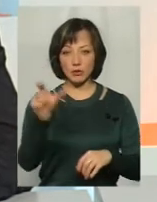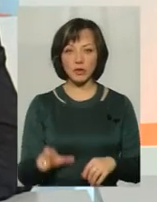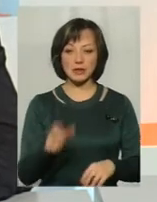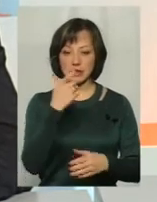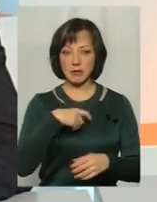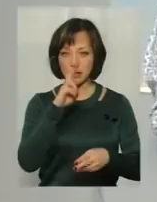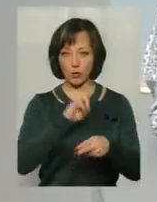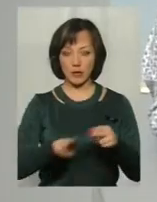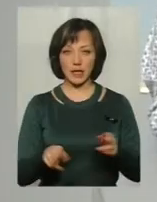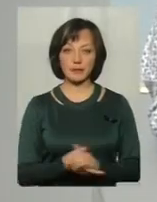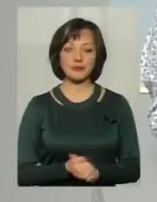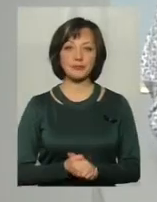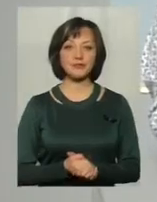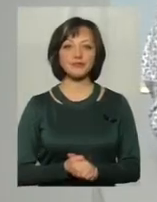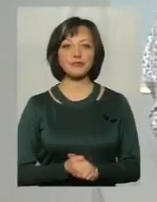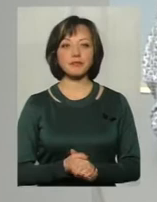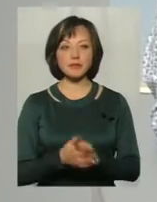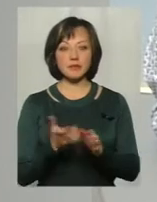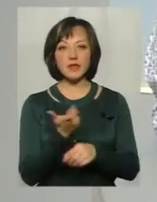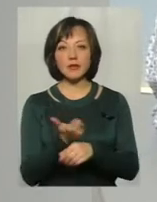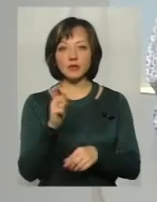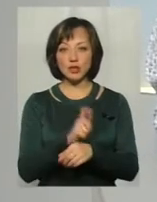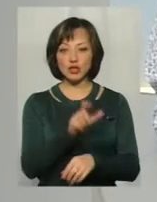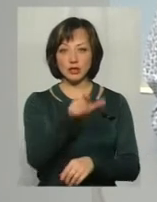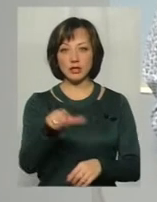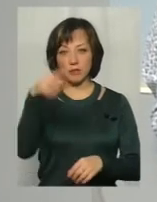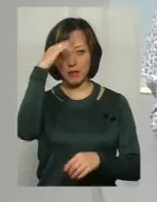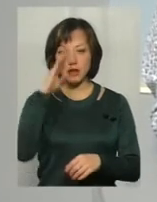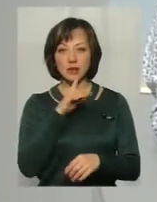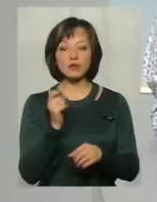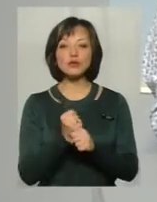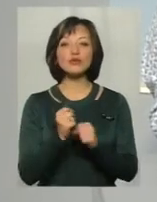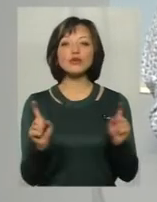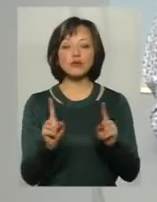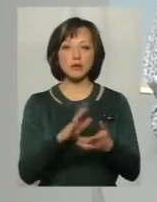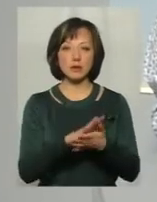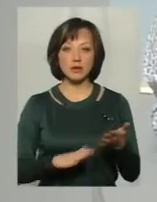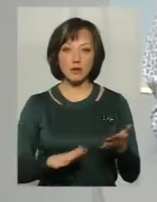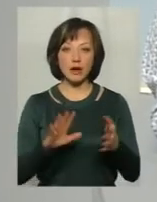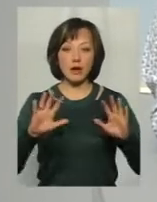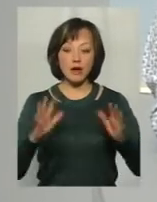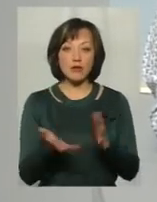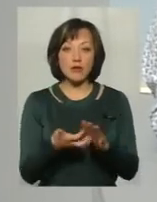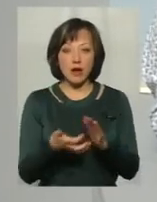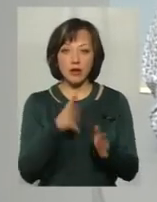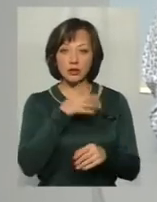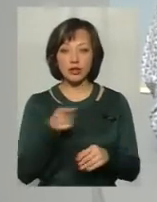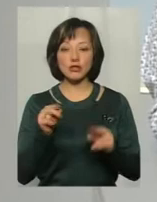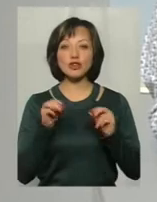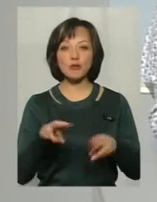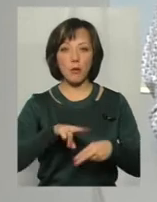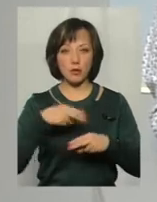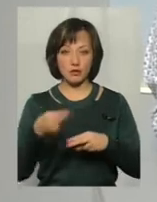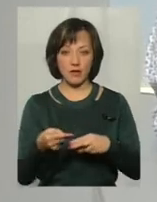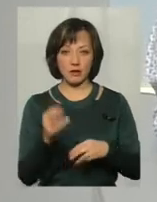загубити. Але більша частина батьків скажу, що ж тоді робити? Якщо брак часу, чим компенсувати